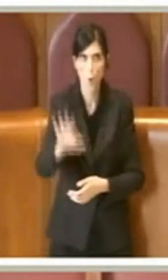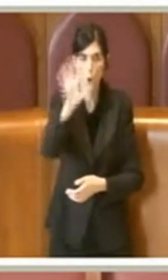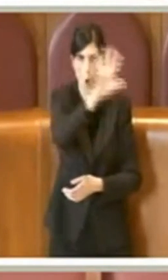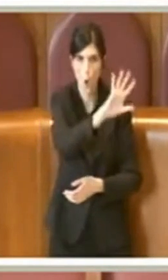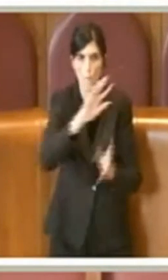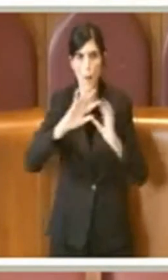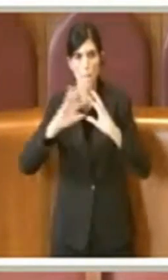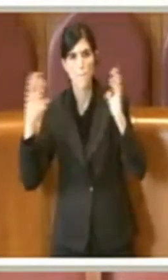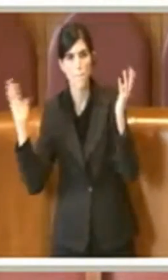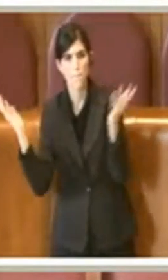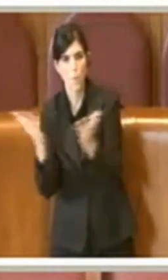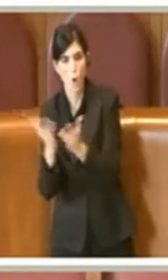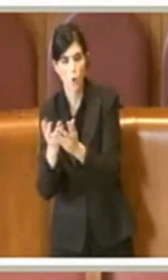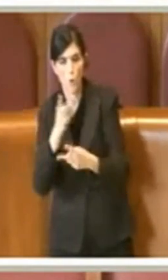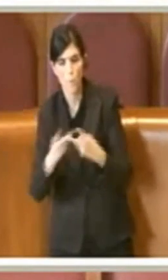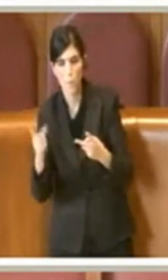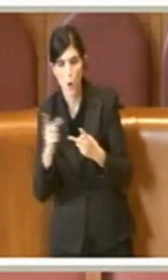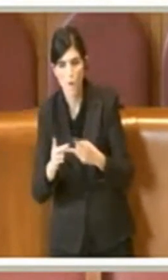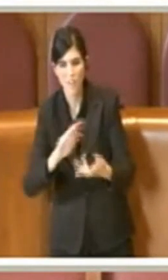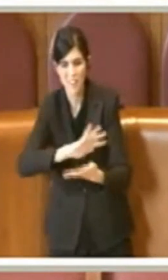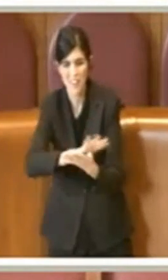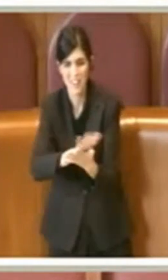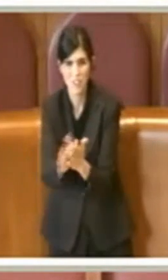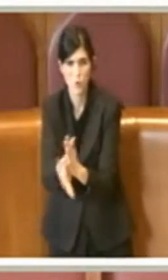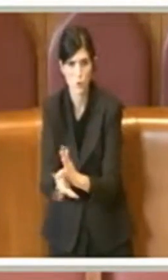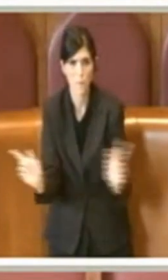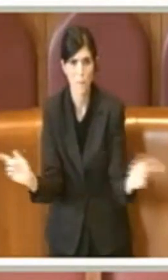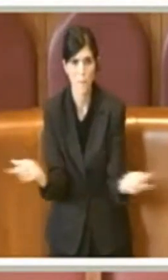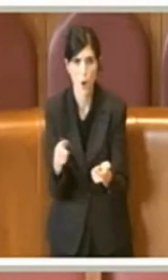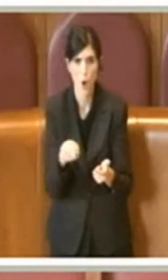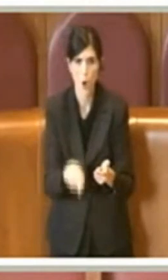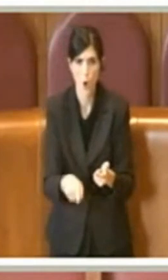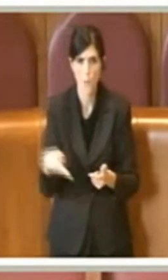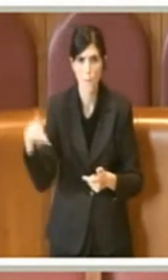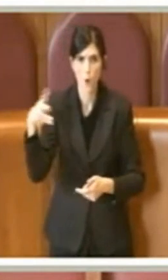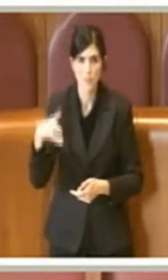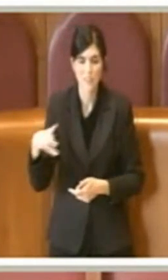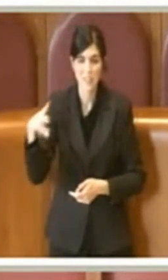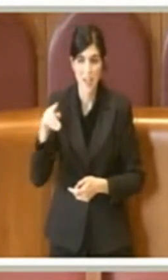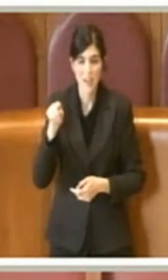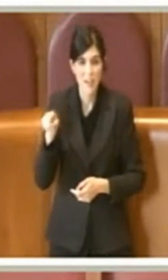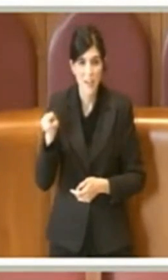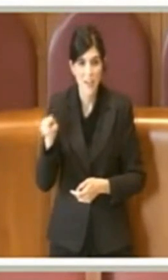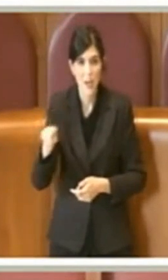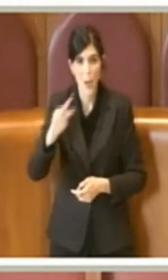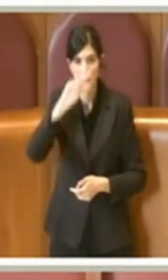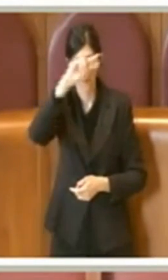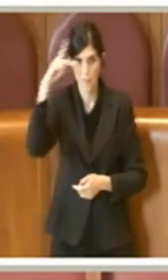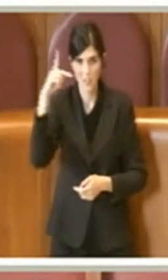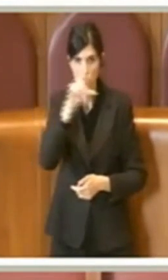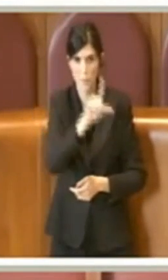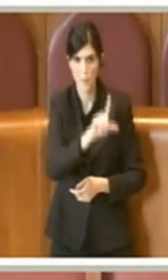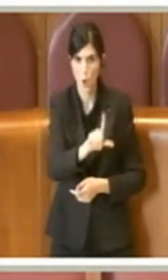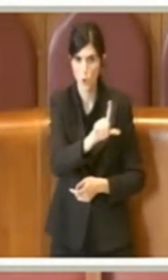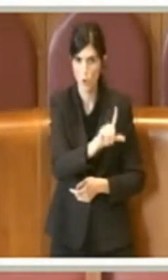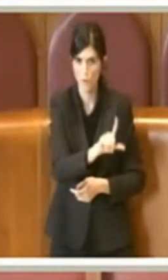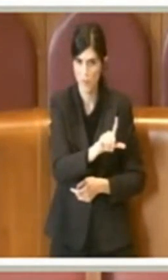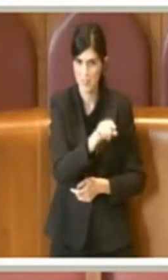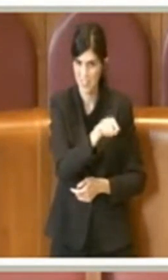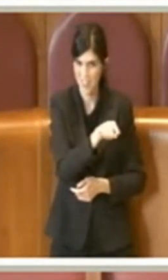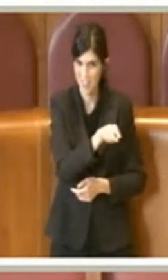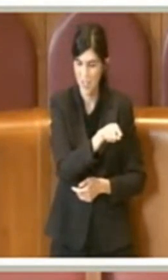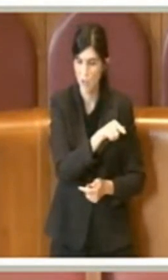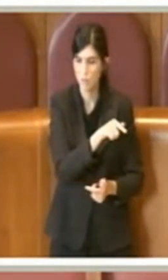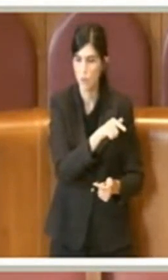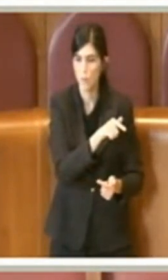cercò di bloccare quella distruzione, il grande Momsen a cui il principe Ludovisi faceva vedere il